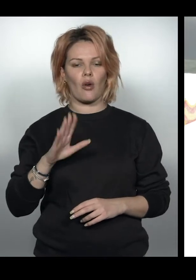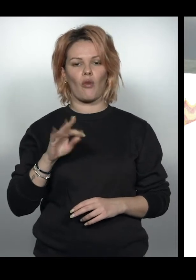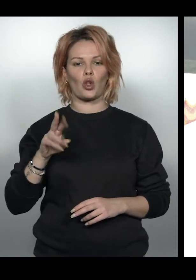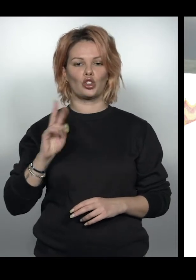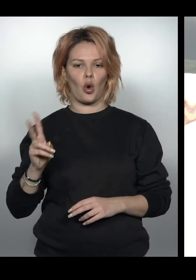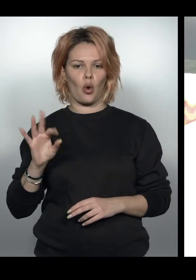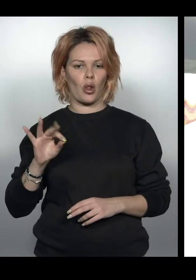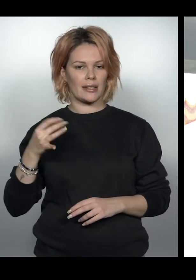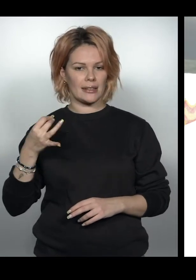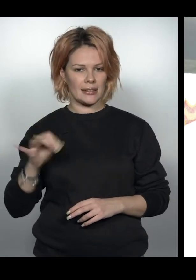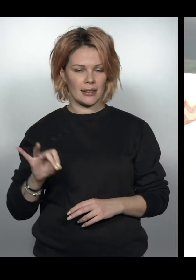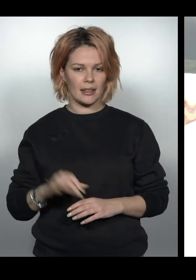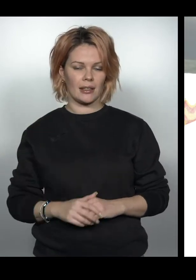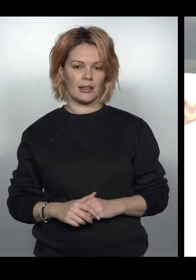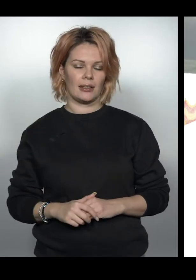Волчок Олексій,